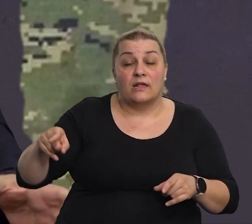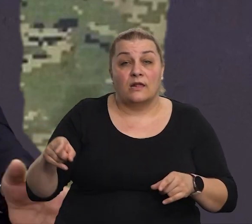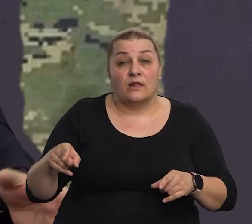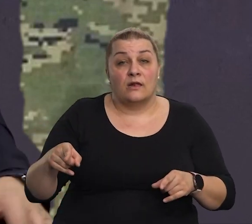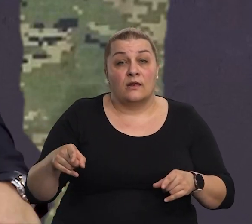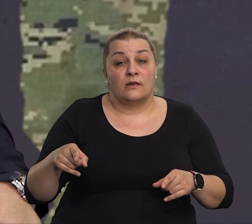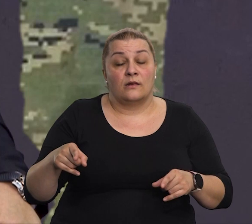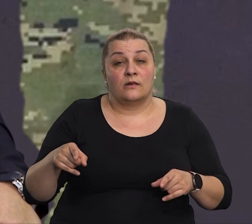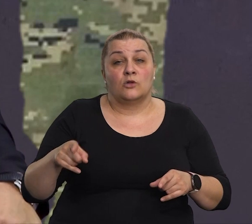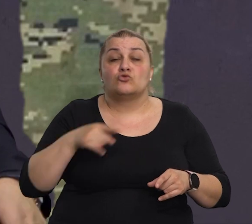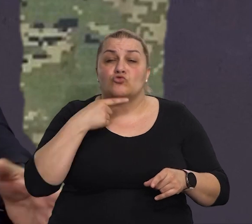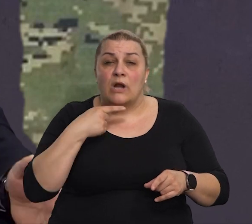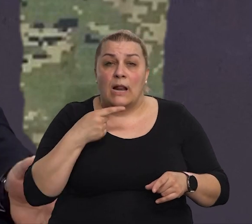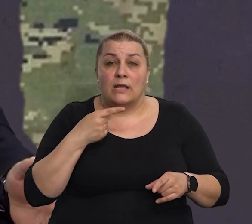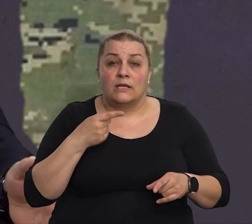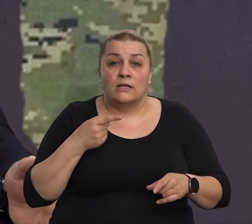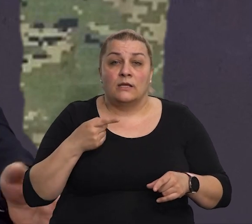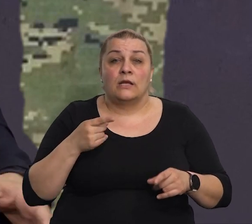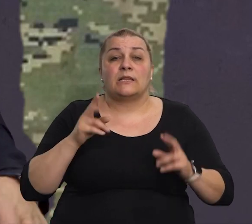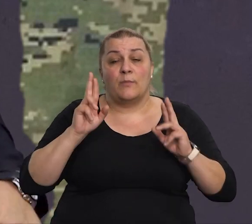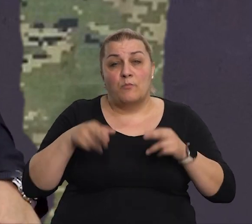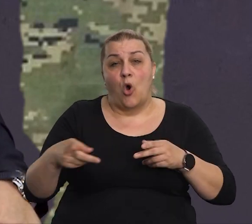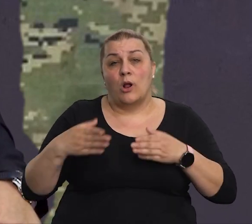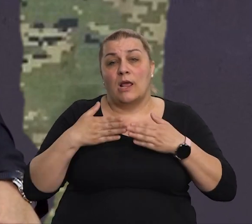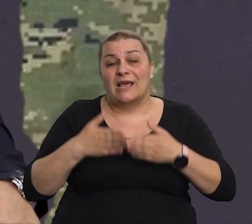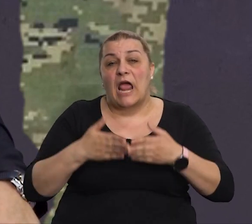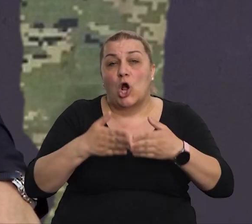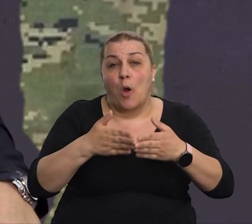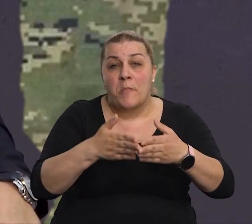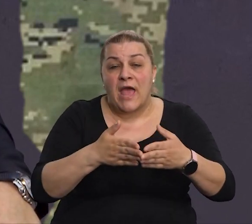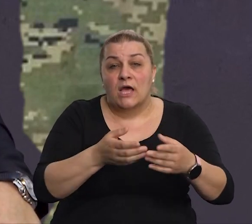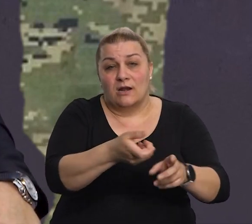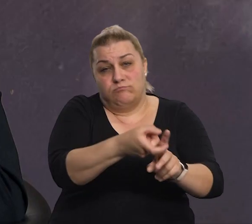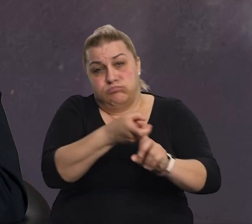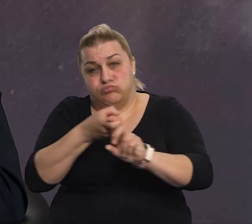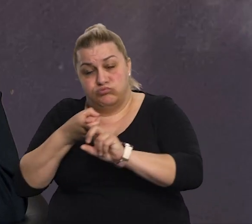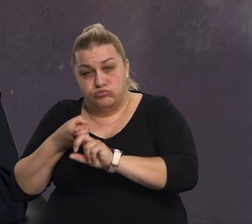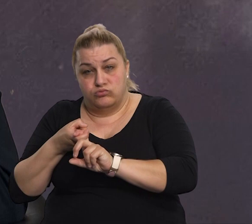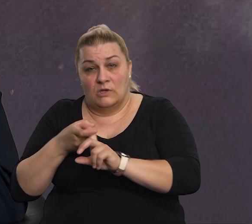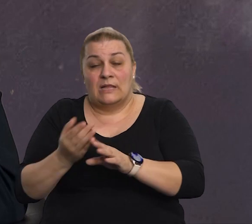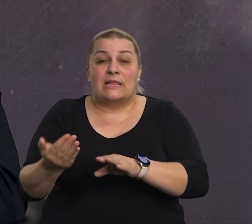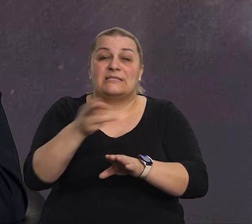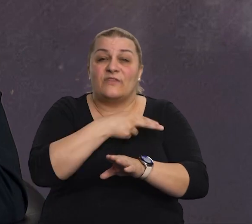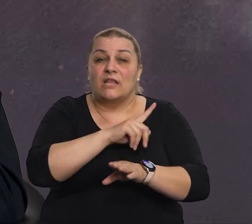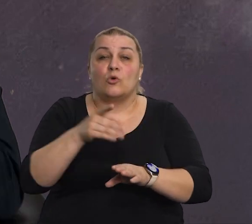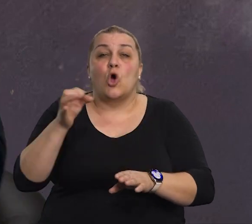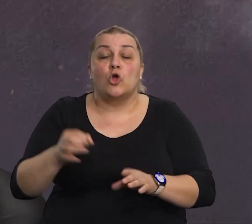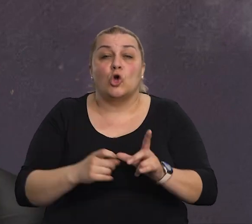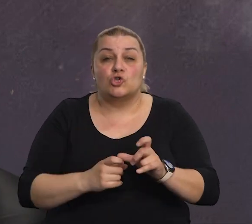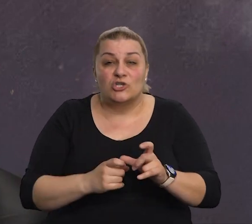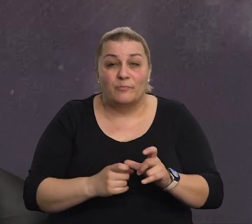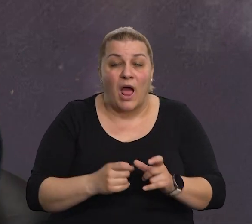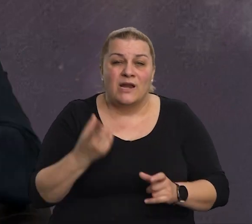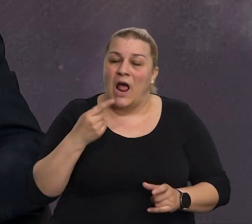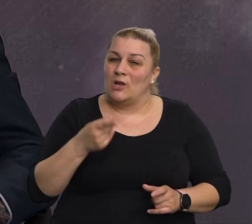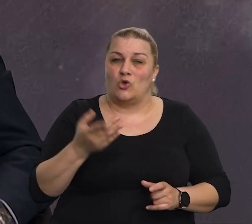pomislili da bi mogli imati remorker, tako da bi ga remorkeron, se prebacili od otoka Šipana, međutim,